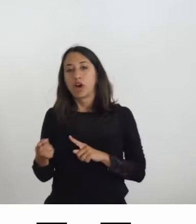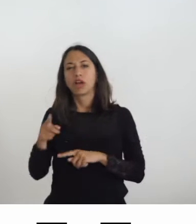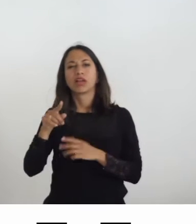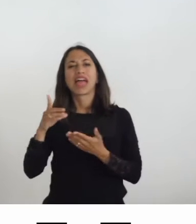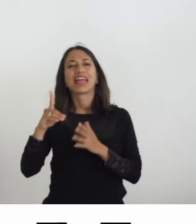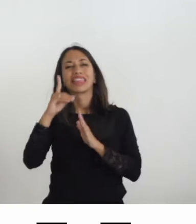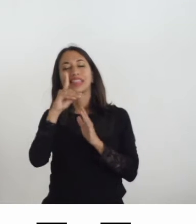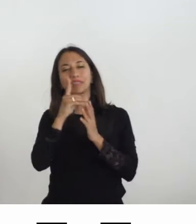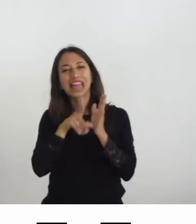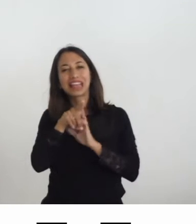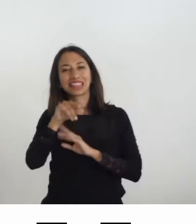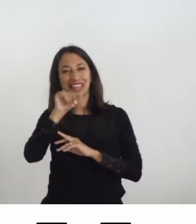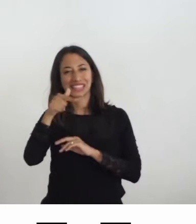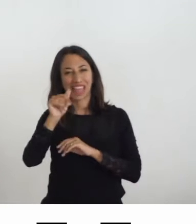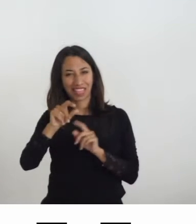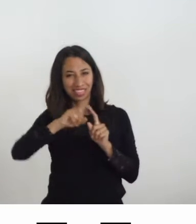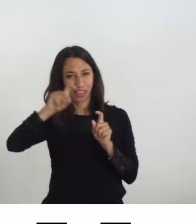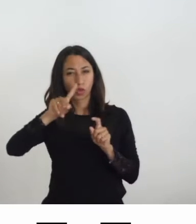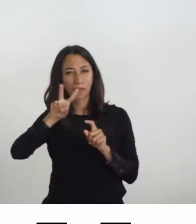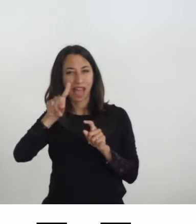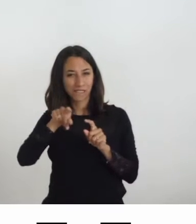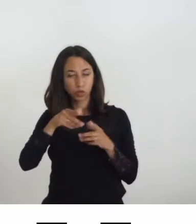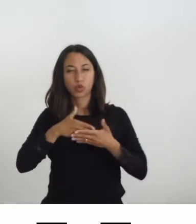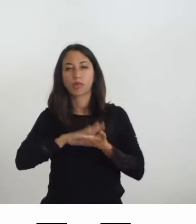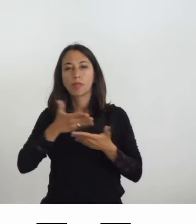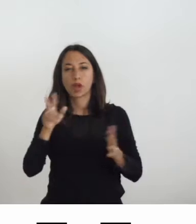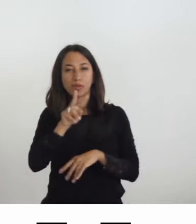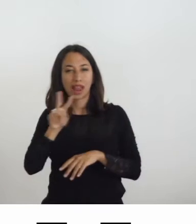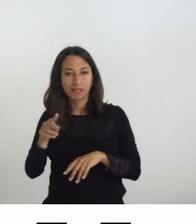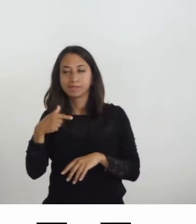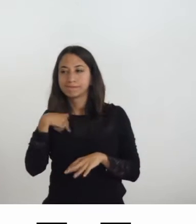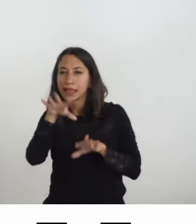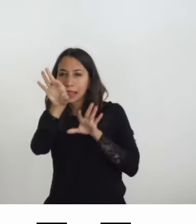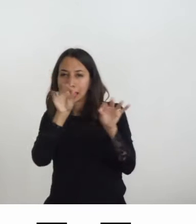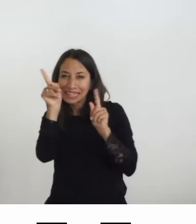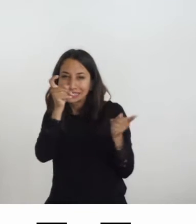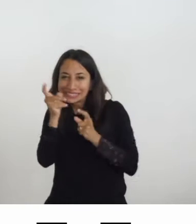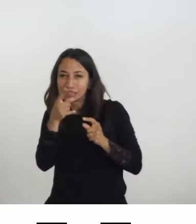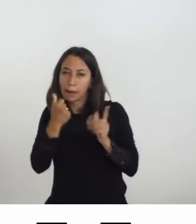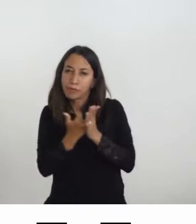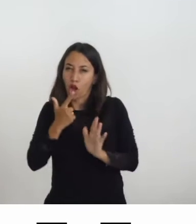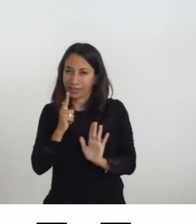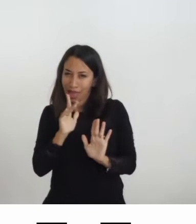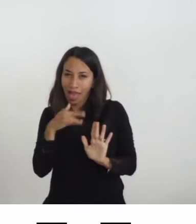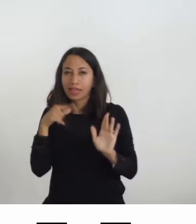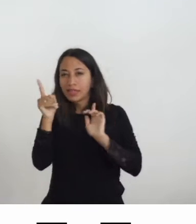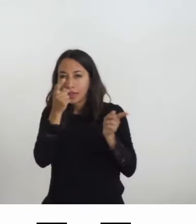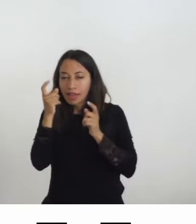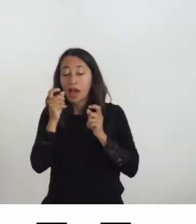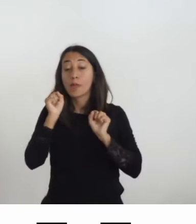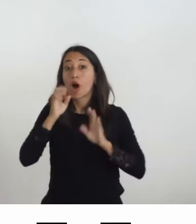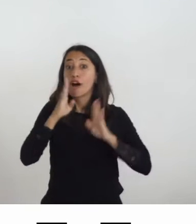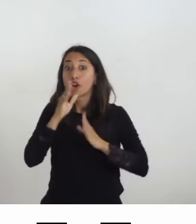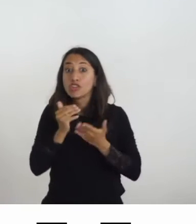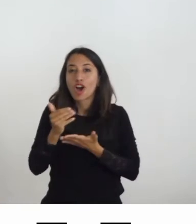pubblicati nel 2022, qui ho estrapolato alcuni elementi salienti, non sono tutti perfettamente confrontabili perché